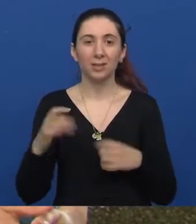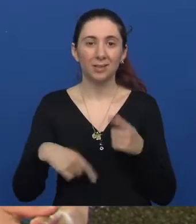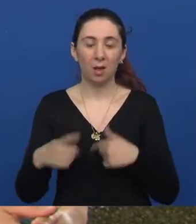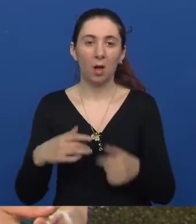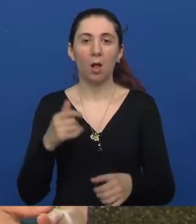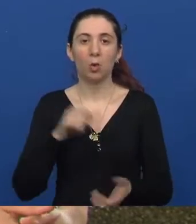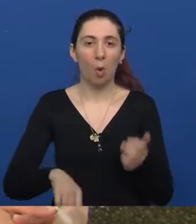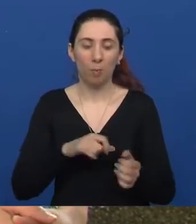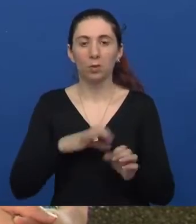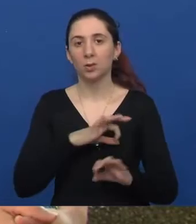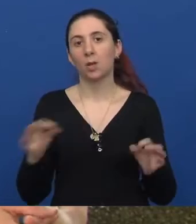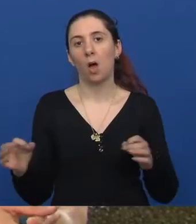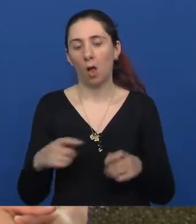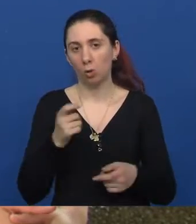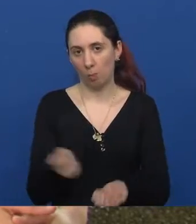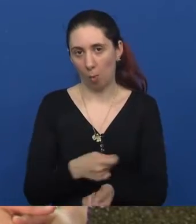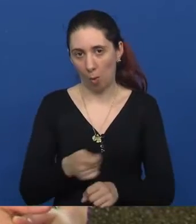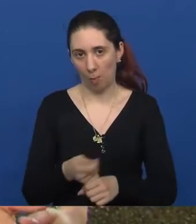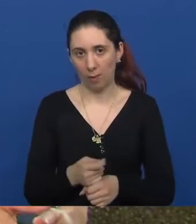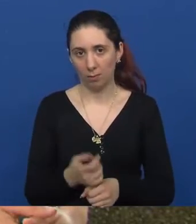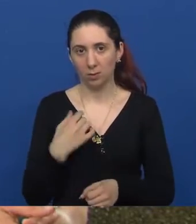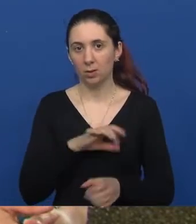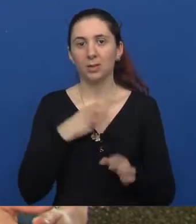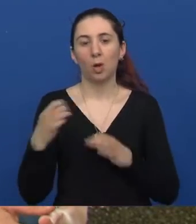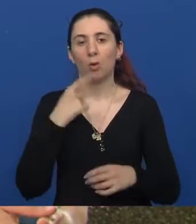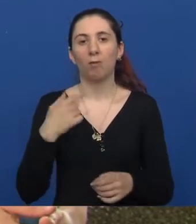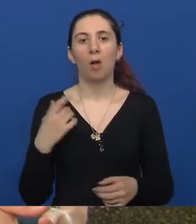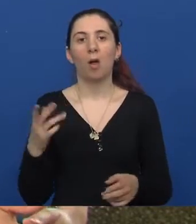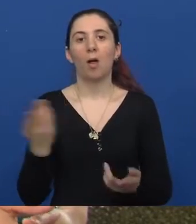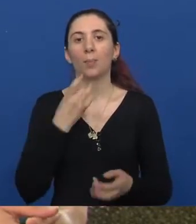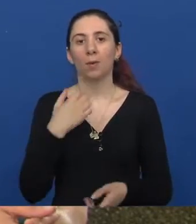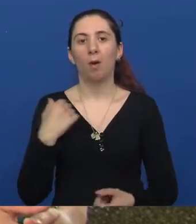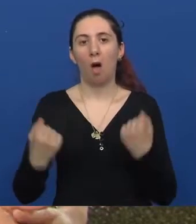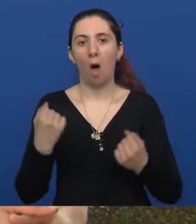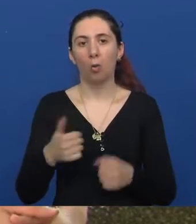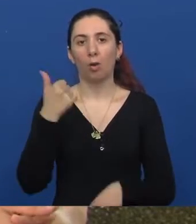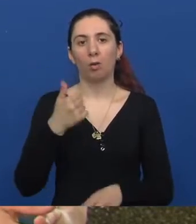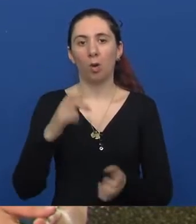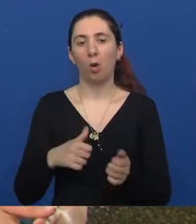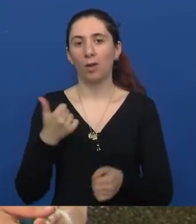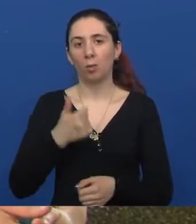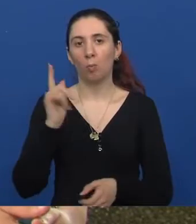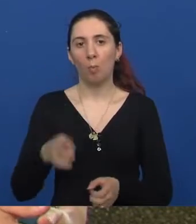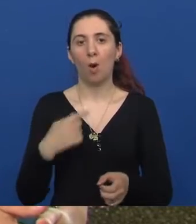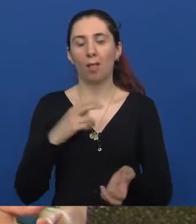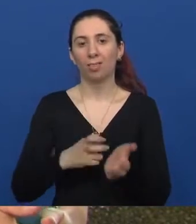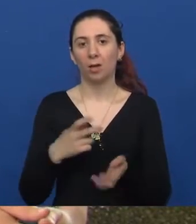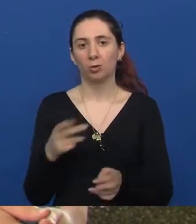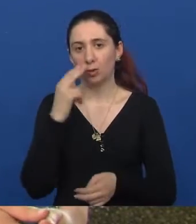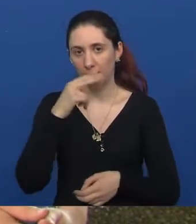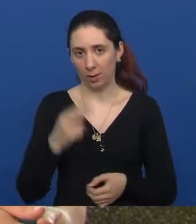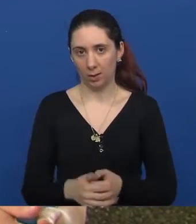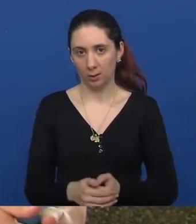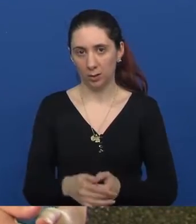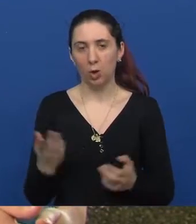operacije i popravci. Često kažem da sam po auto, pa jednogodišnje idem na tehničke preglede. Koliko je